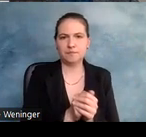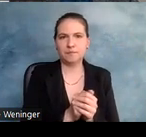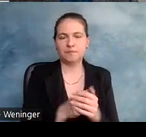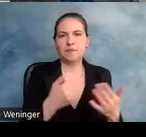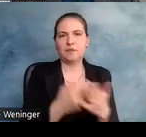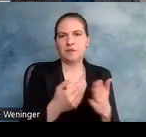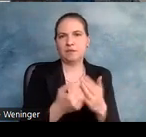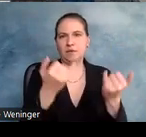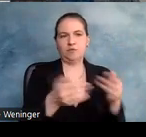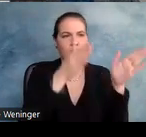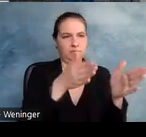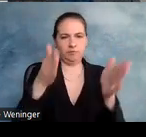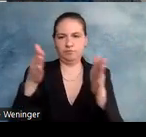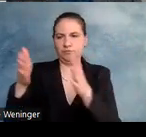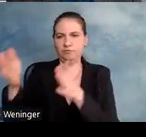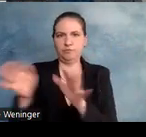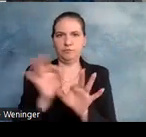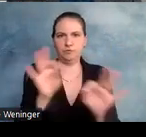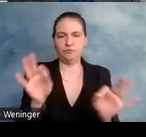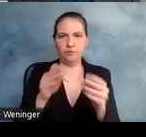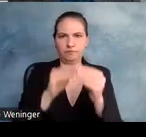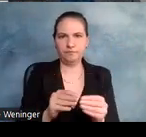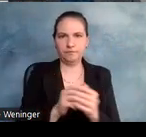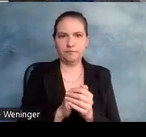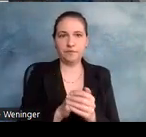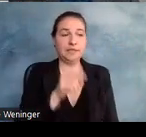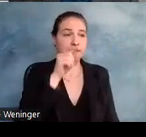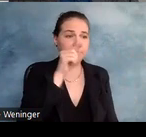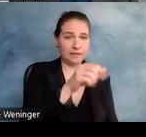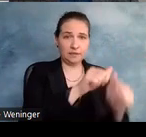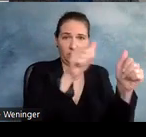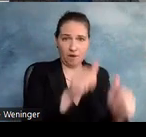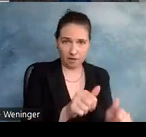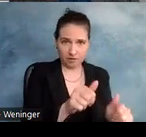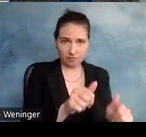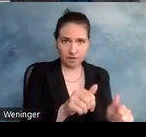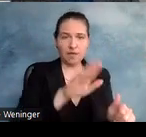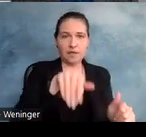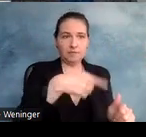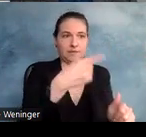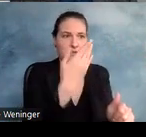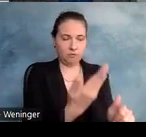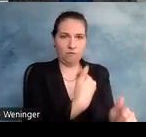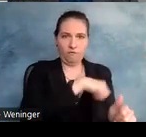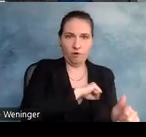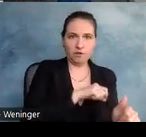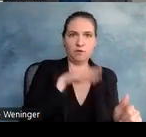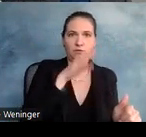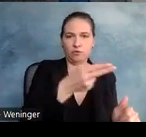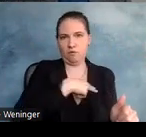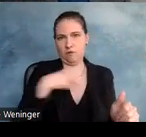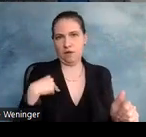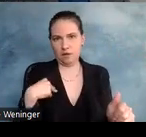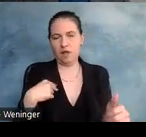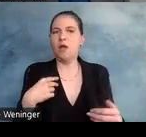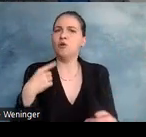Karten gemacht, wo man sieht, wenn ich dieses Format verwende, dann habe ich die und die Vorteile und Nachteile. Und damit hoffe ich, dass ihr